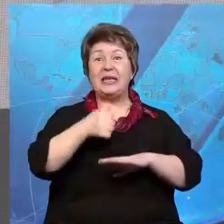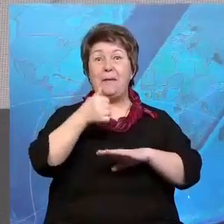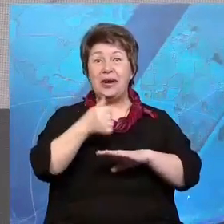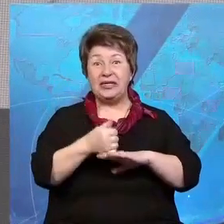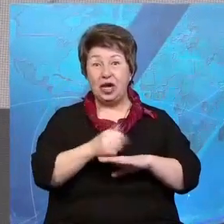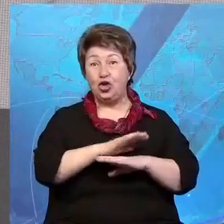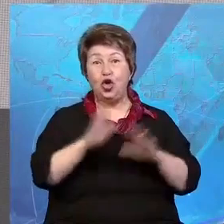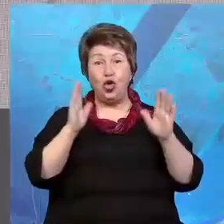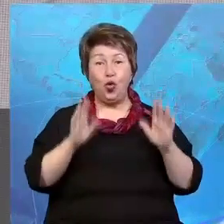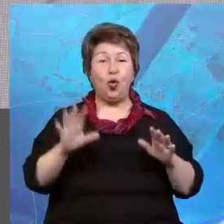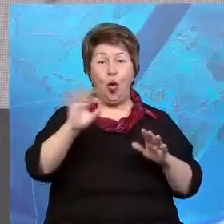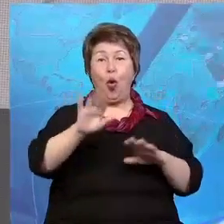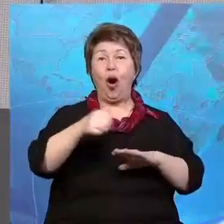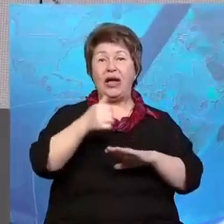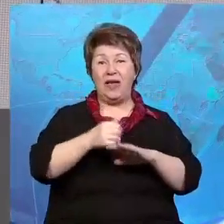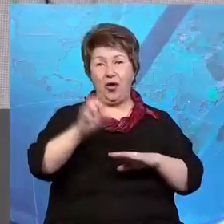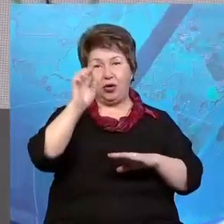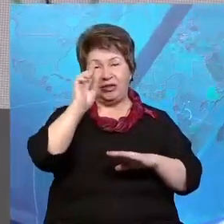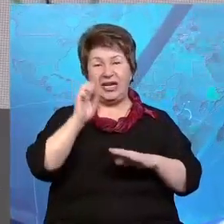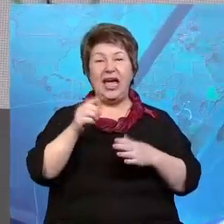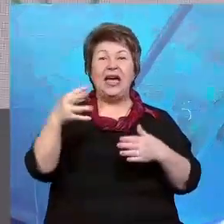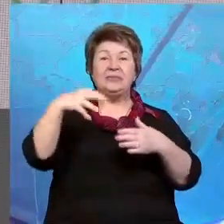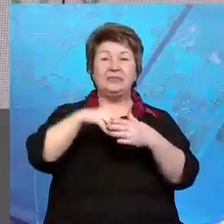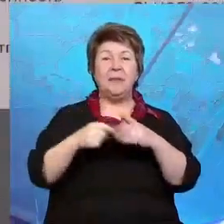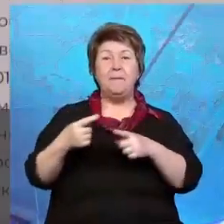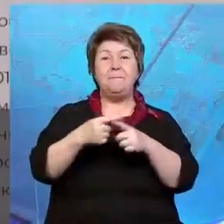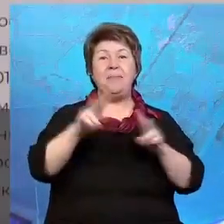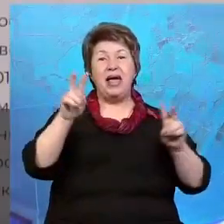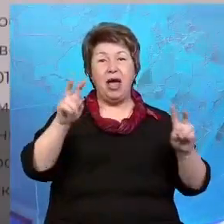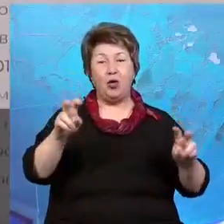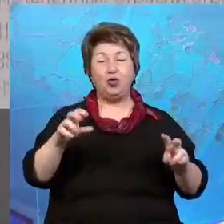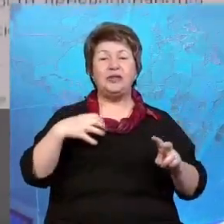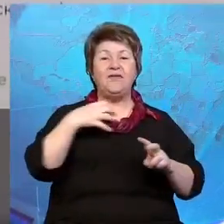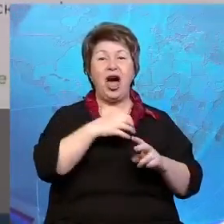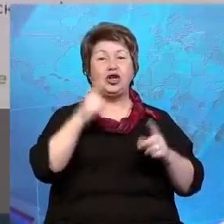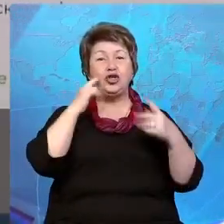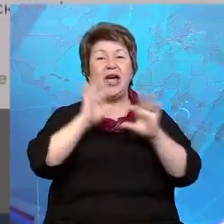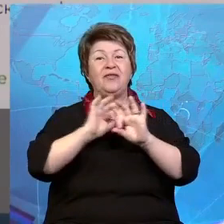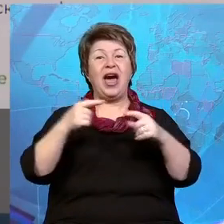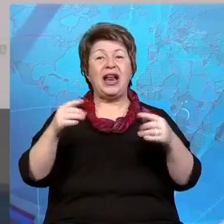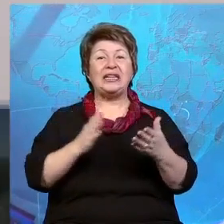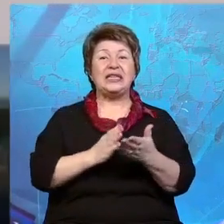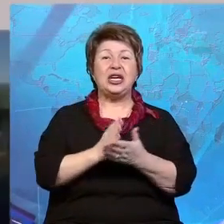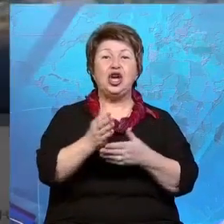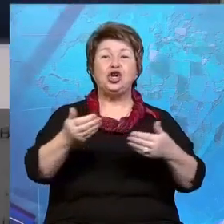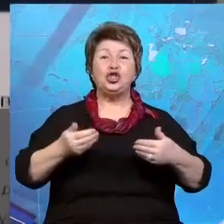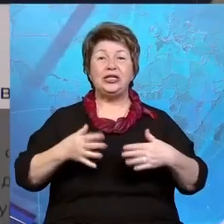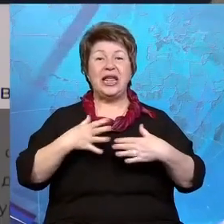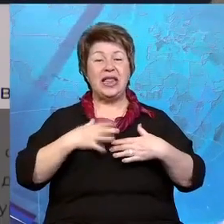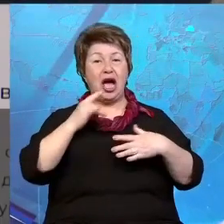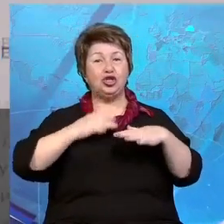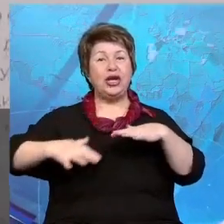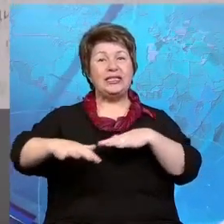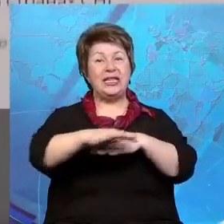контент не только о главе государства. Например, в разделе «Беларусь» самая актуальная информация о разных сферах жизни нашей страны.